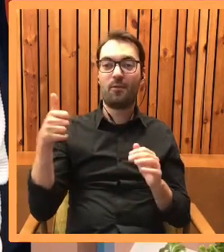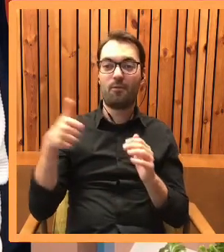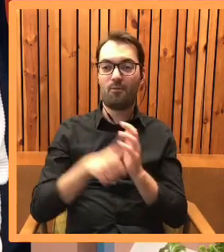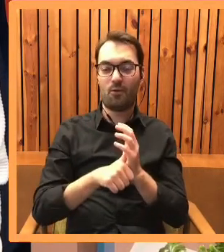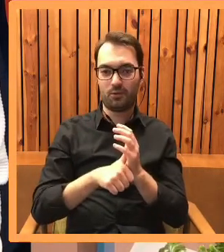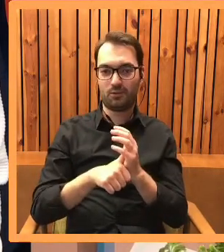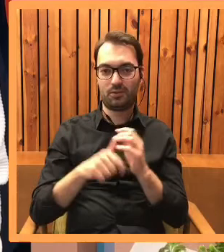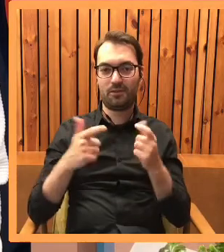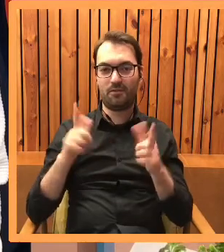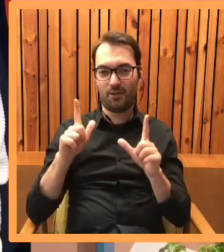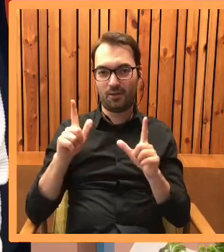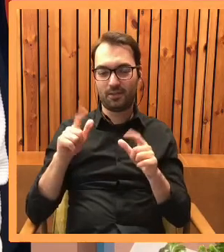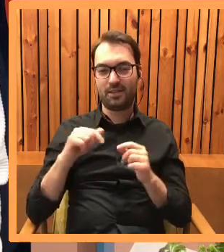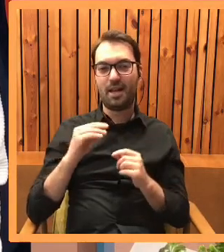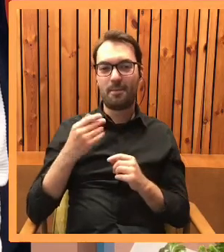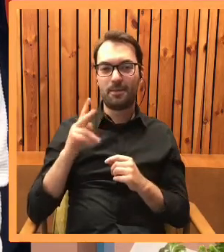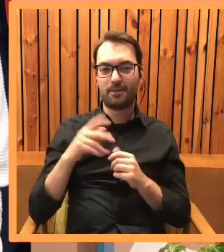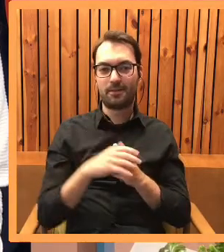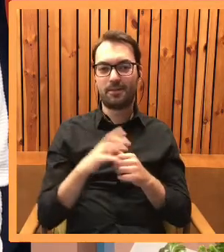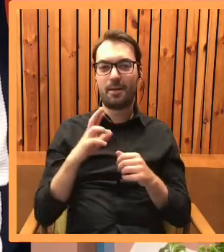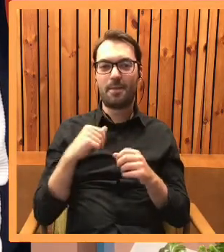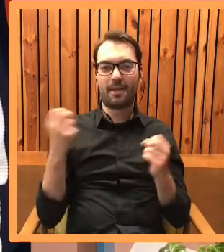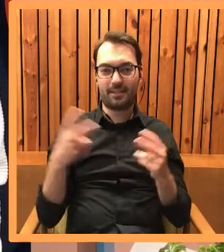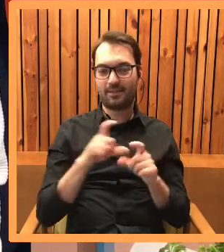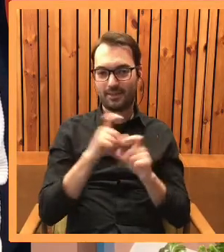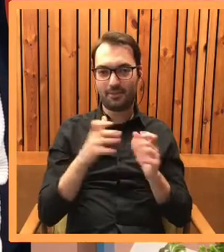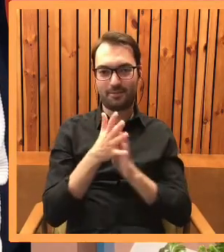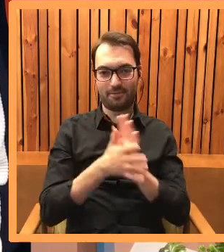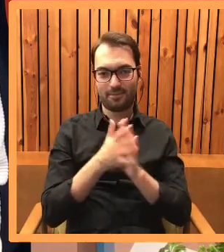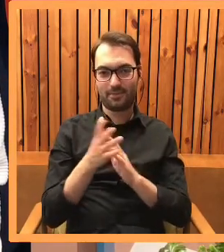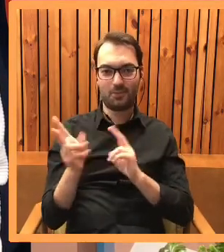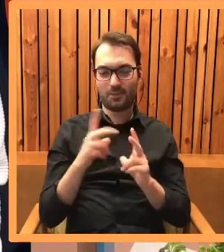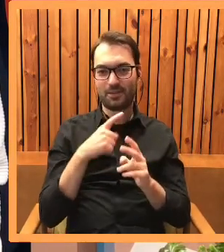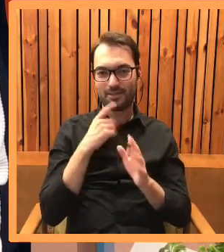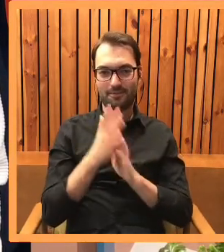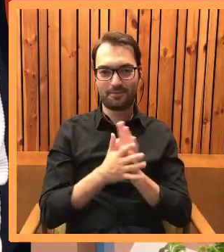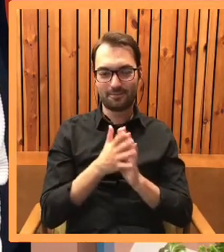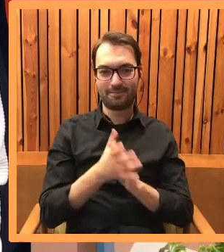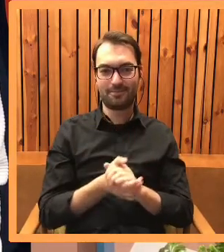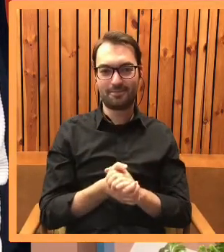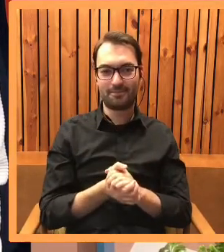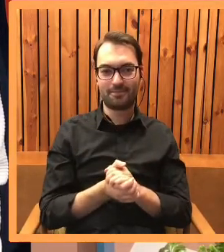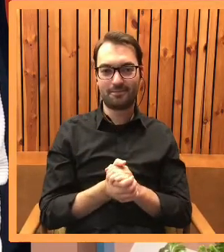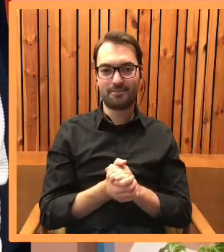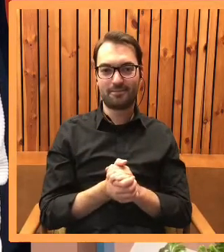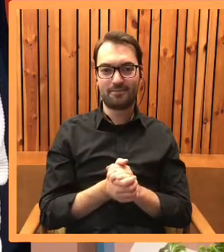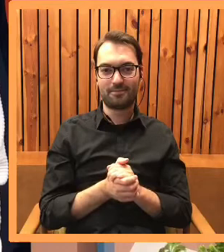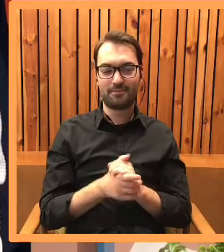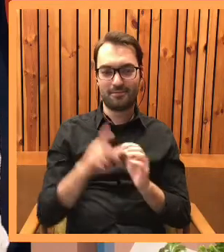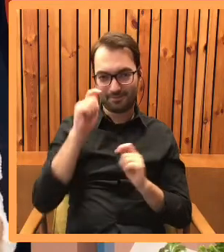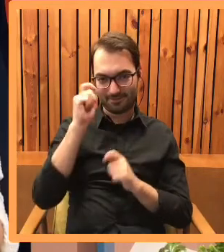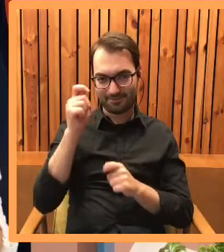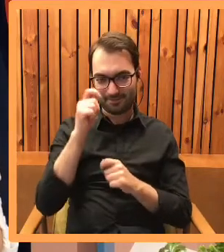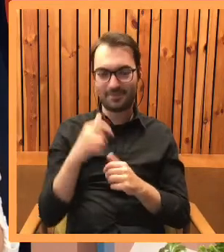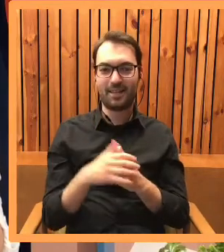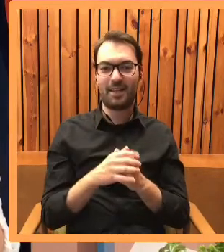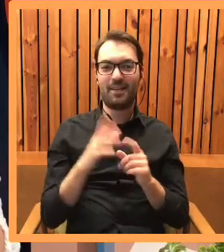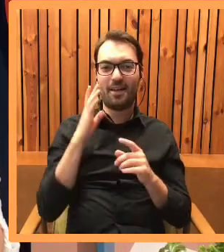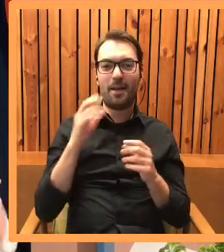włączyli nasz profil na Facebooku Empikowy. Bernard Kinow cały czas do Państwa Miga tłumaczy to spotkanie na język migowy. Wielkie ukłony w jego stronę.